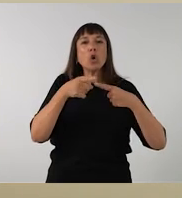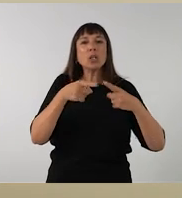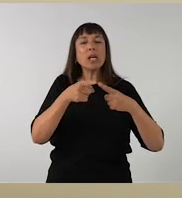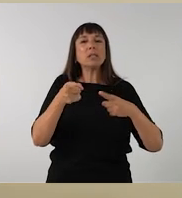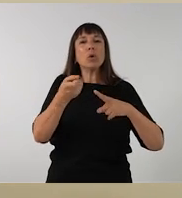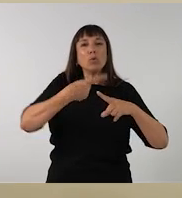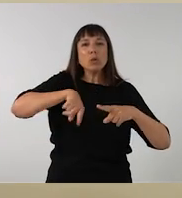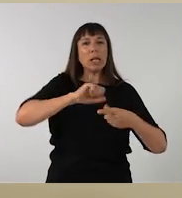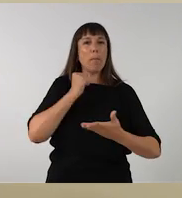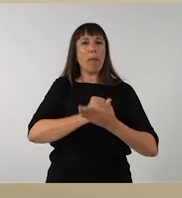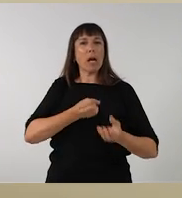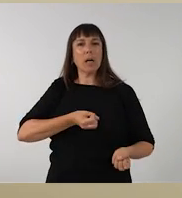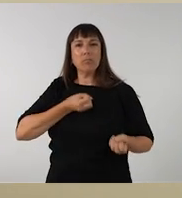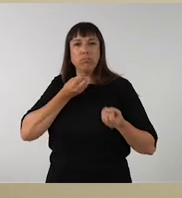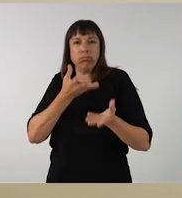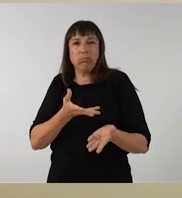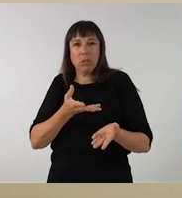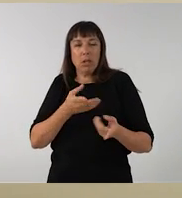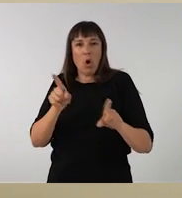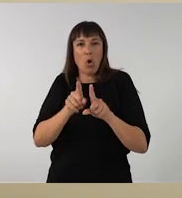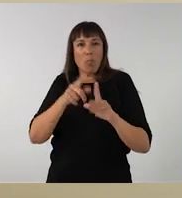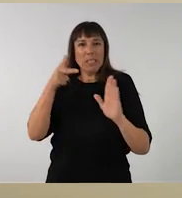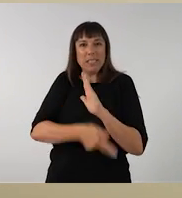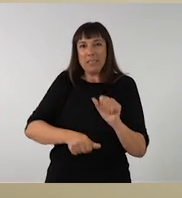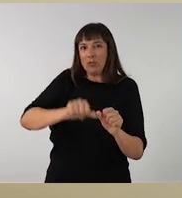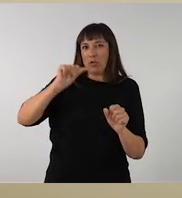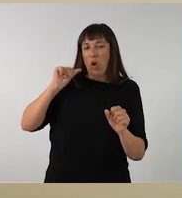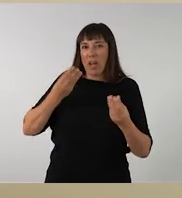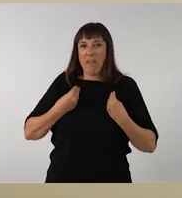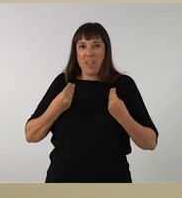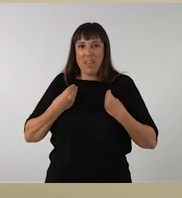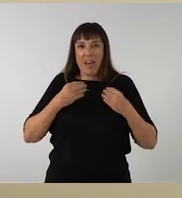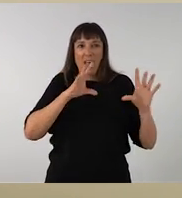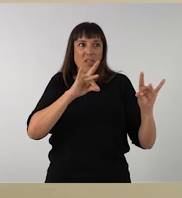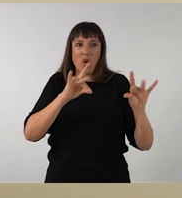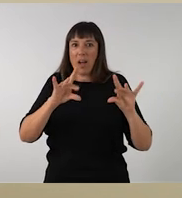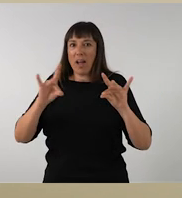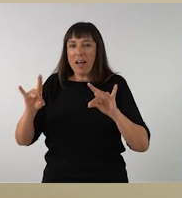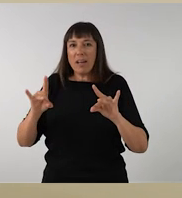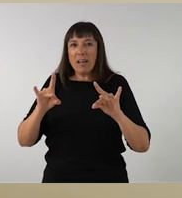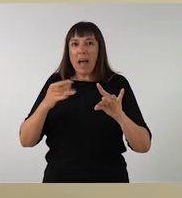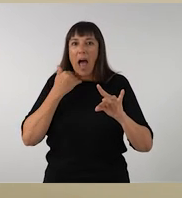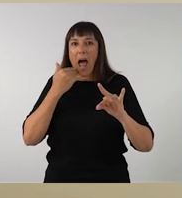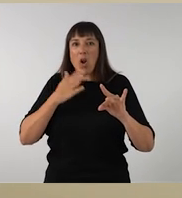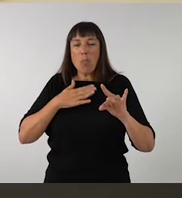el rastre que deixem en els objectes i en com la nostra biografia, com allò que toquem,